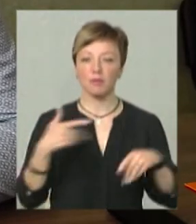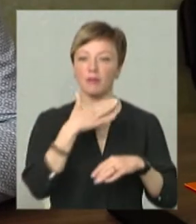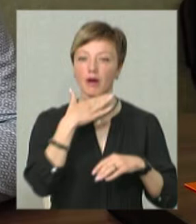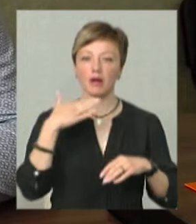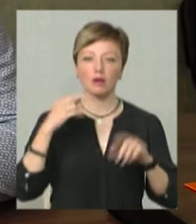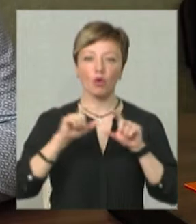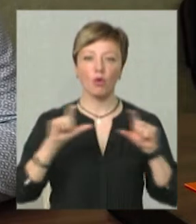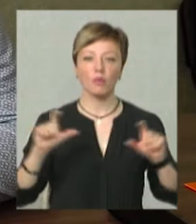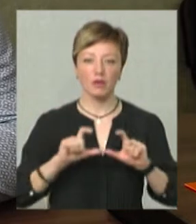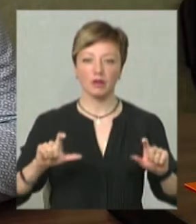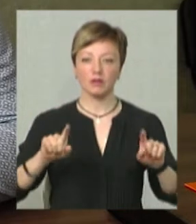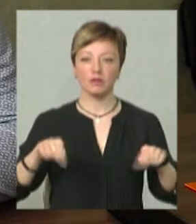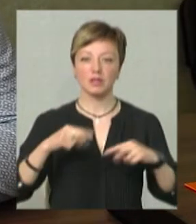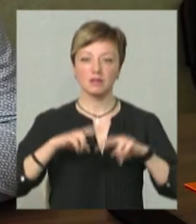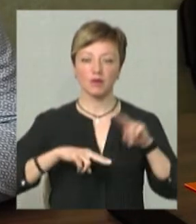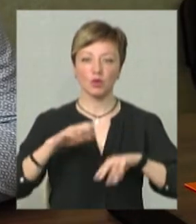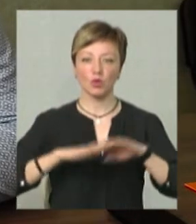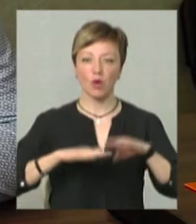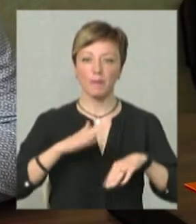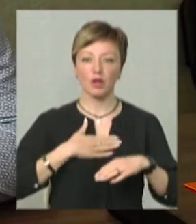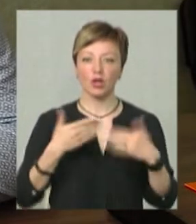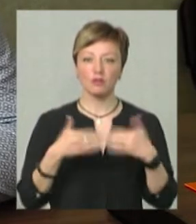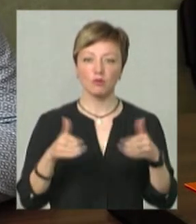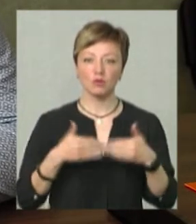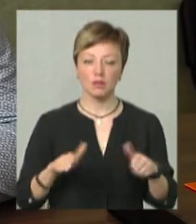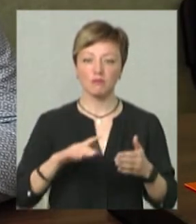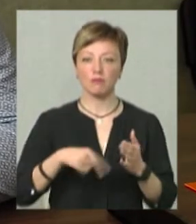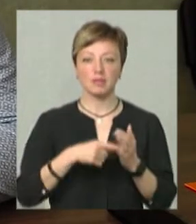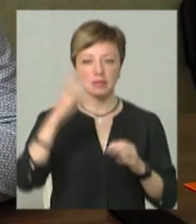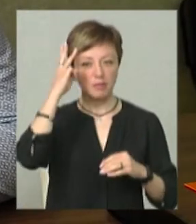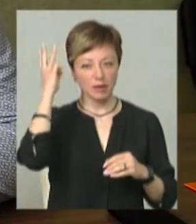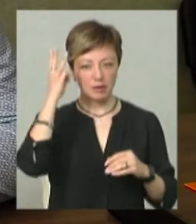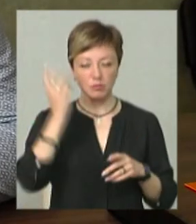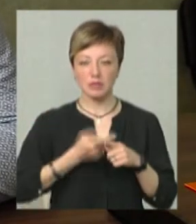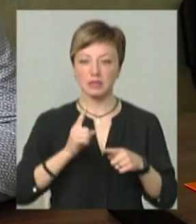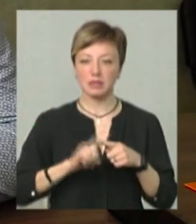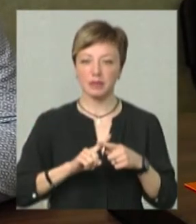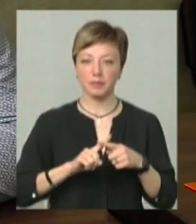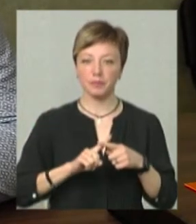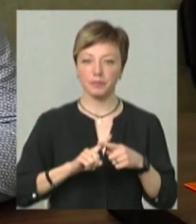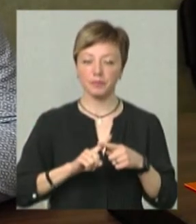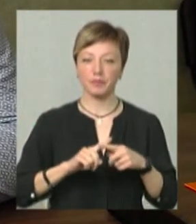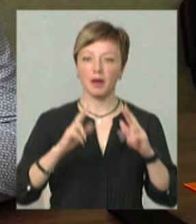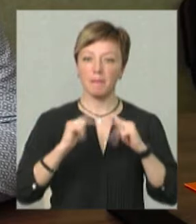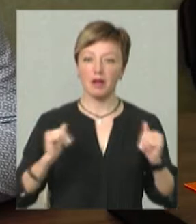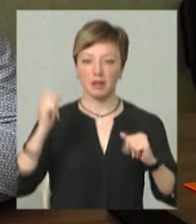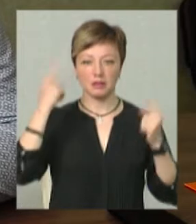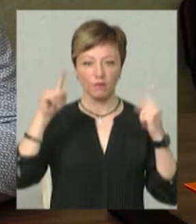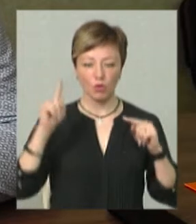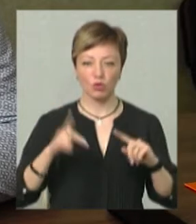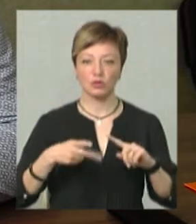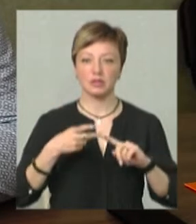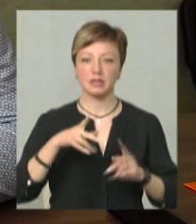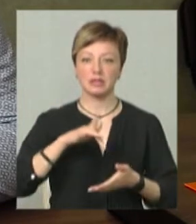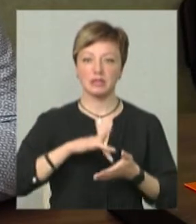'єктів зведено руками наших випускників в місті Хмельницькому. Це такі, як об'єкти, як Палац творчості,